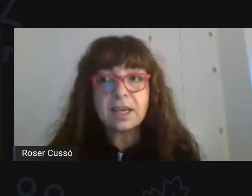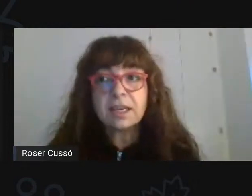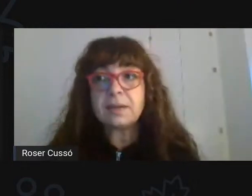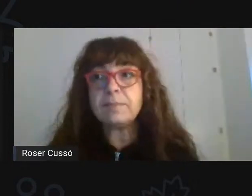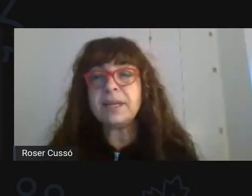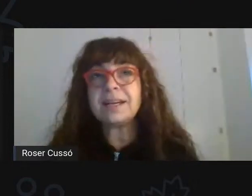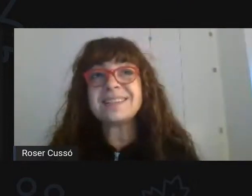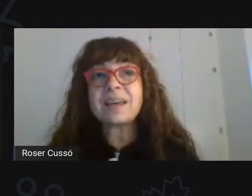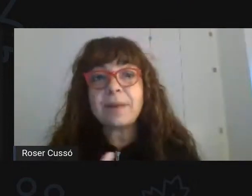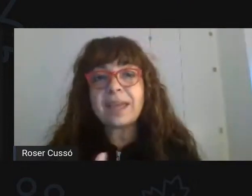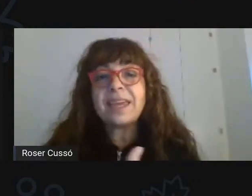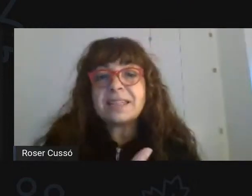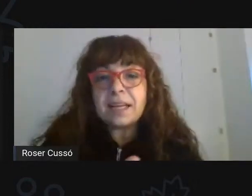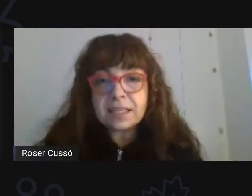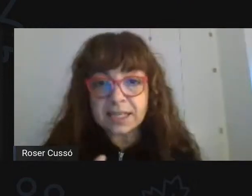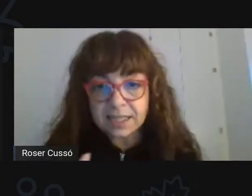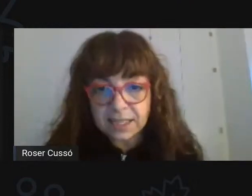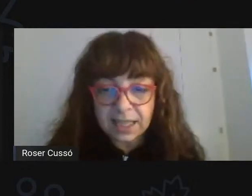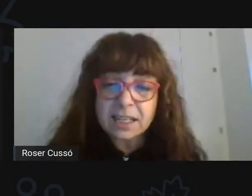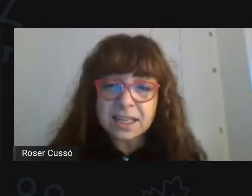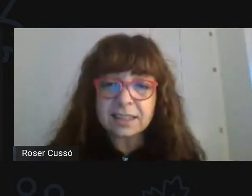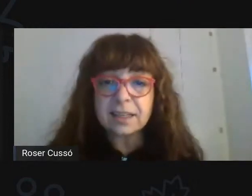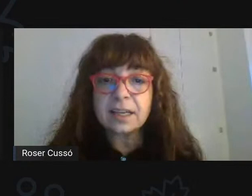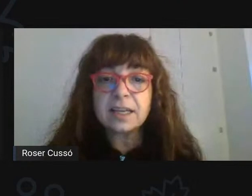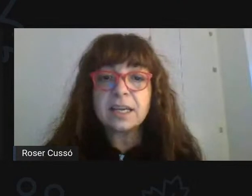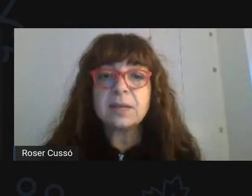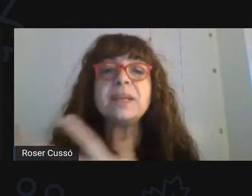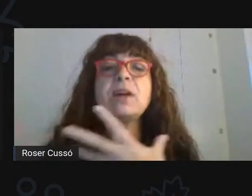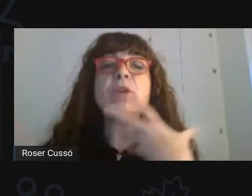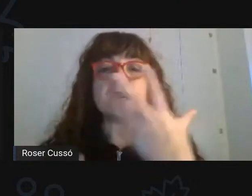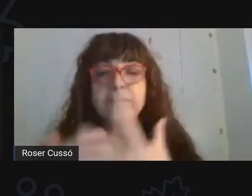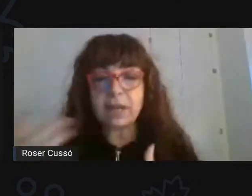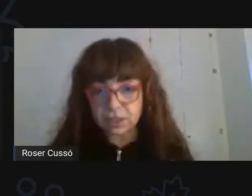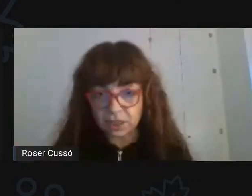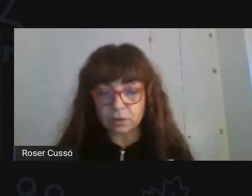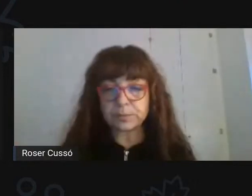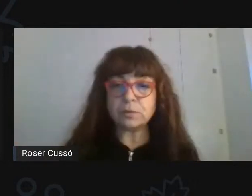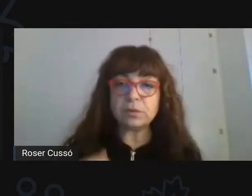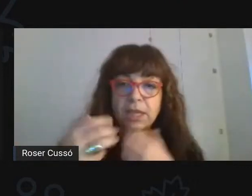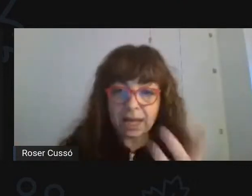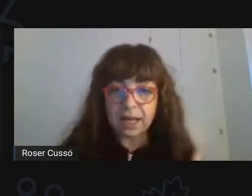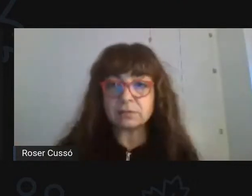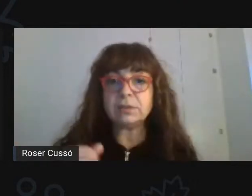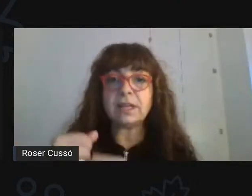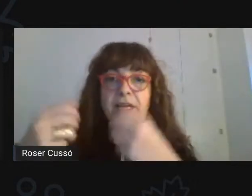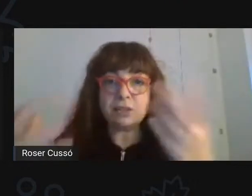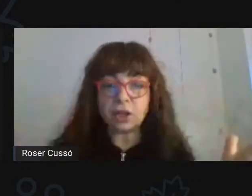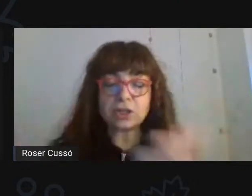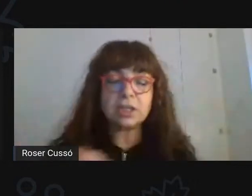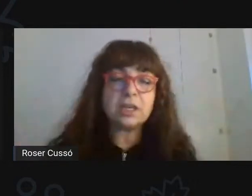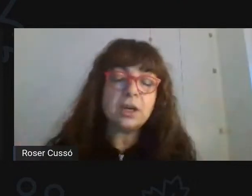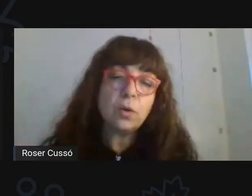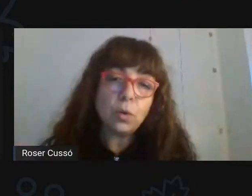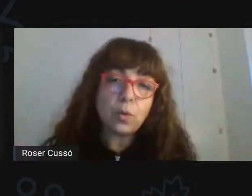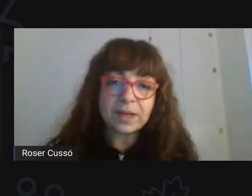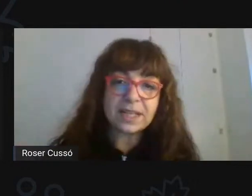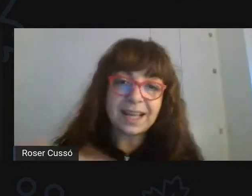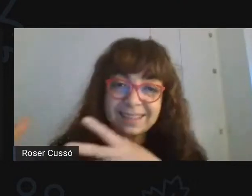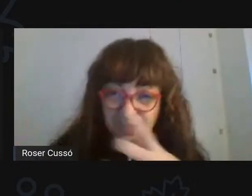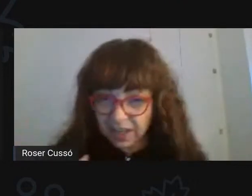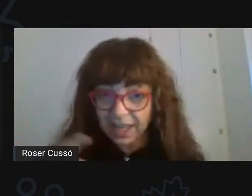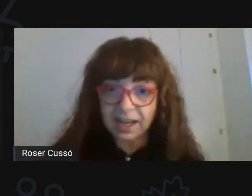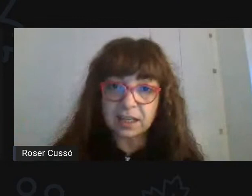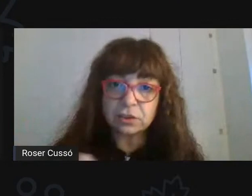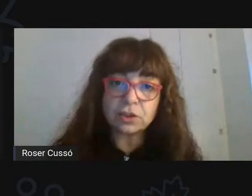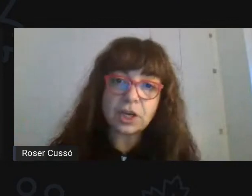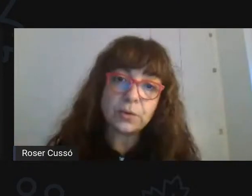l'equip docent, implica saber què és el que necessita el centre, implica una reflexió, un diàleg, una diagnosi, un començar